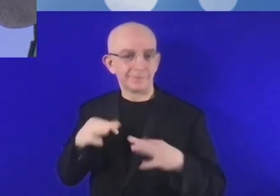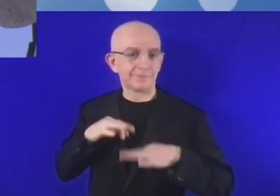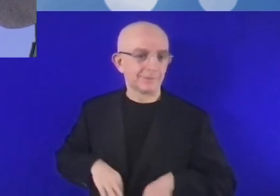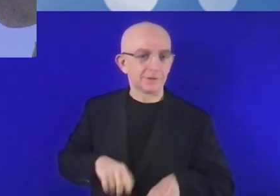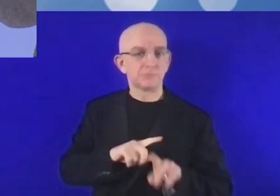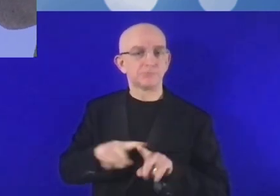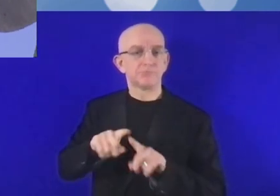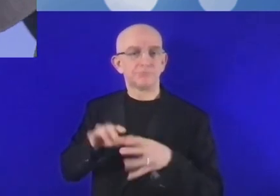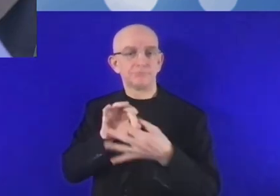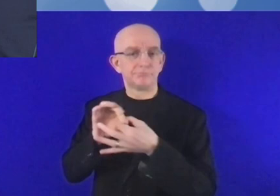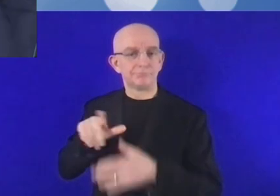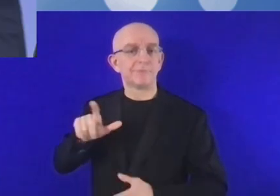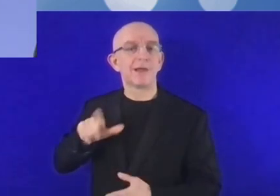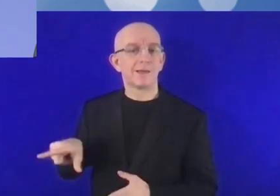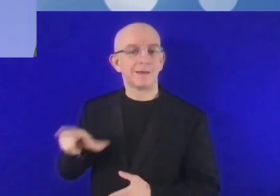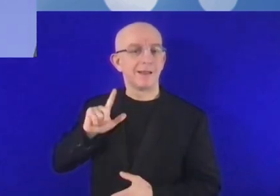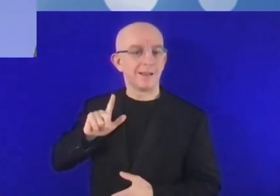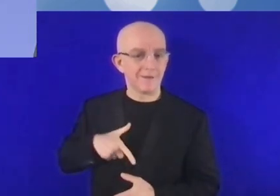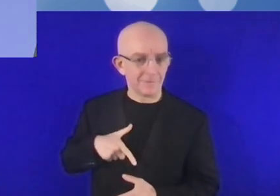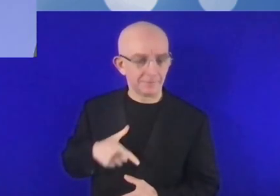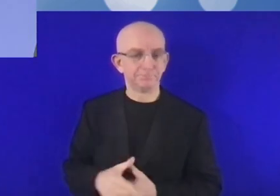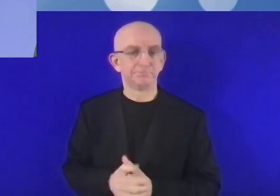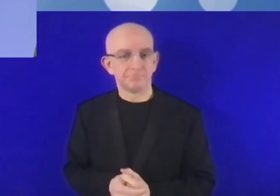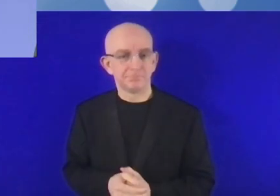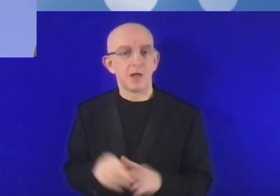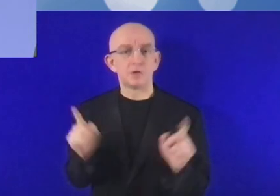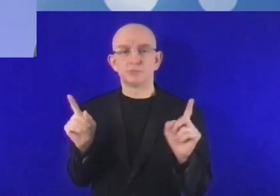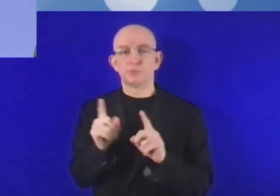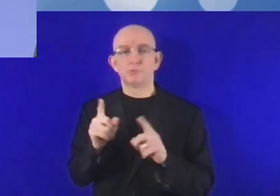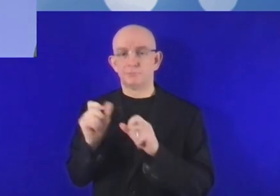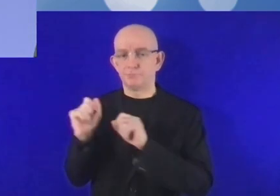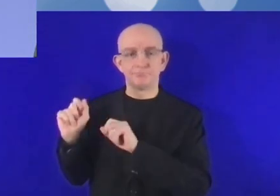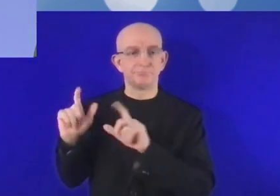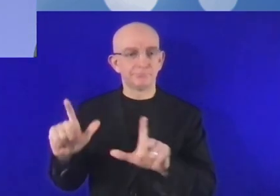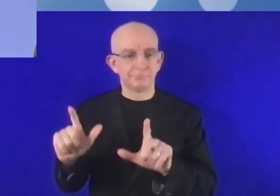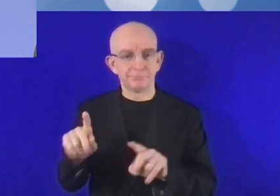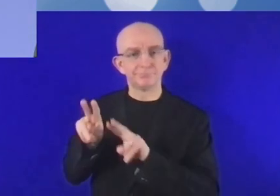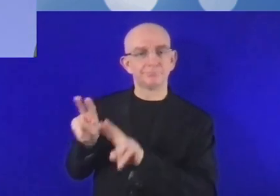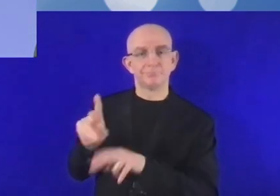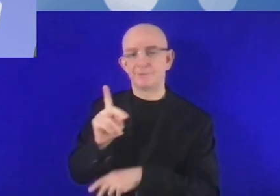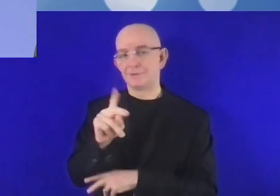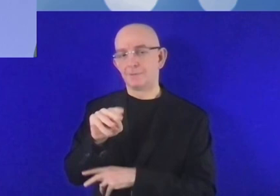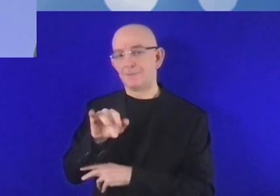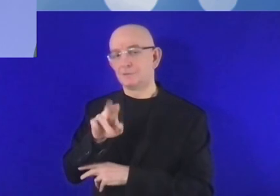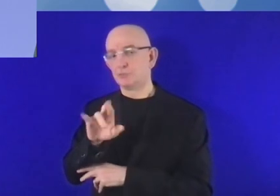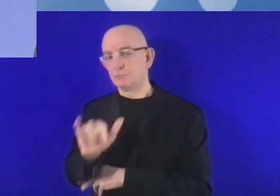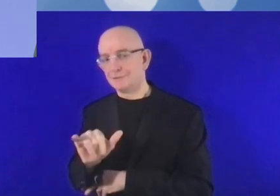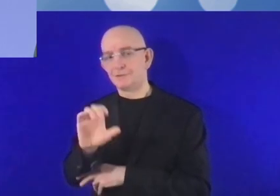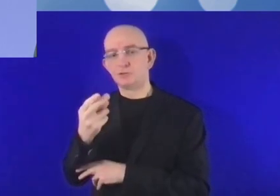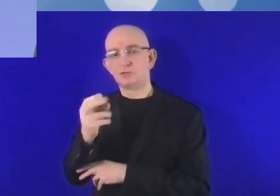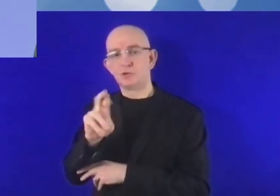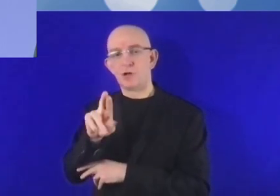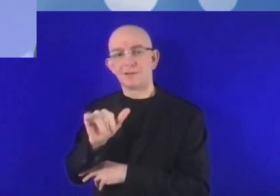C'est un film enregistré par M. Dmitry Tchernyshenko, vice-premier ministre de la Fédération de